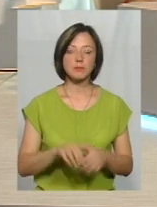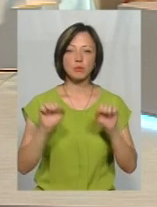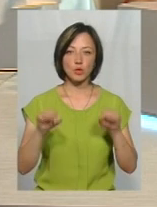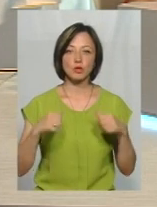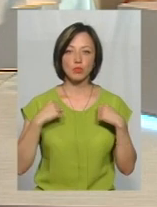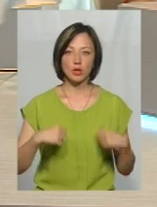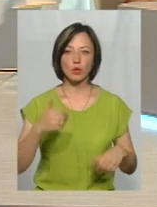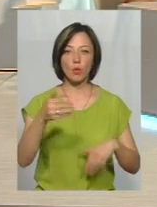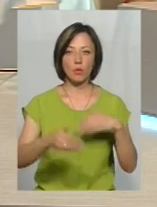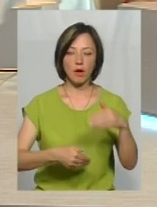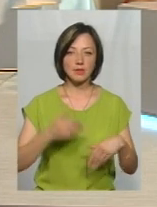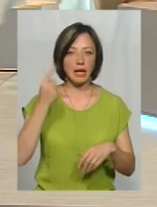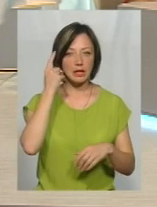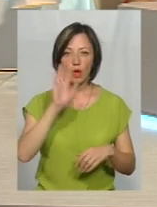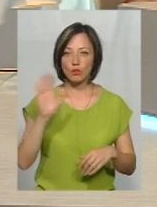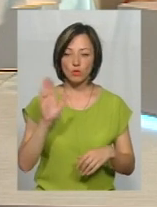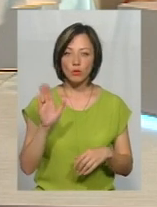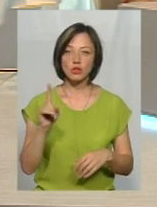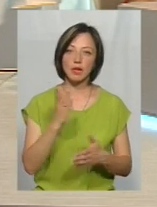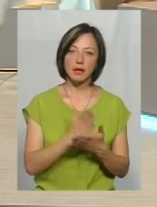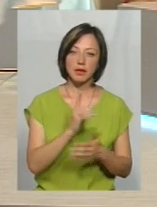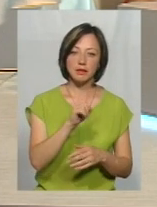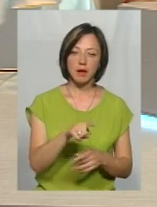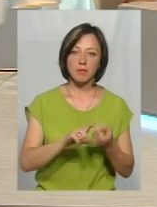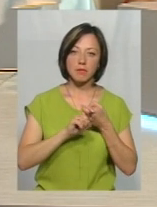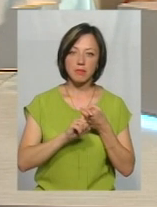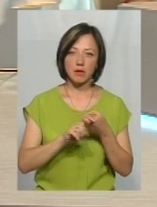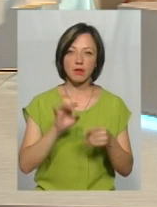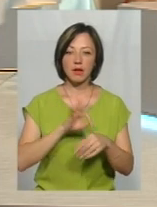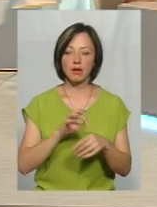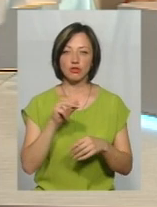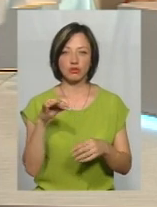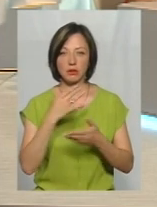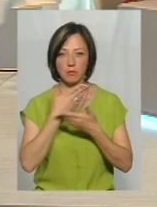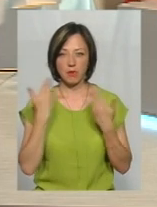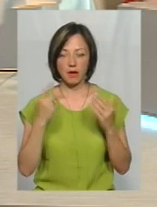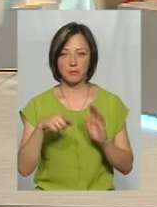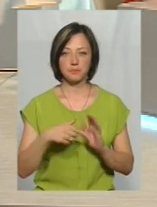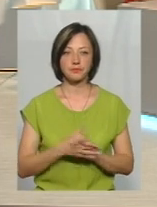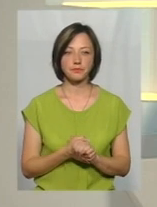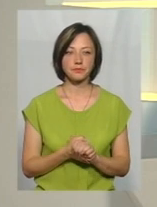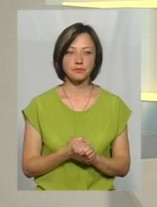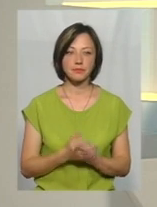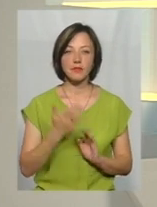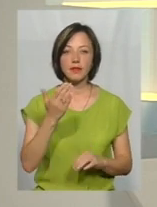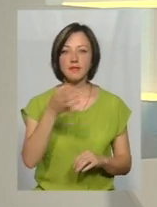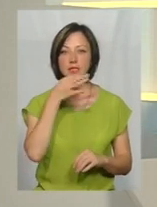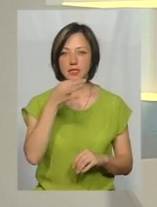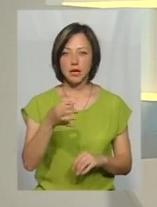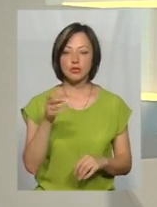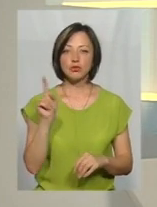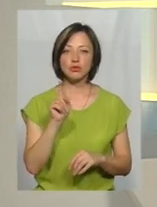спокійно купатися, не думаючи за те, чи є там патогенний мікроорганізм, чи його там немає. Ви зауважили, що